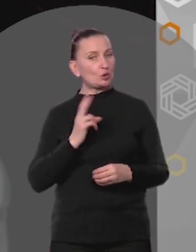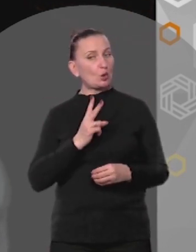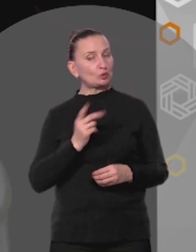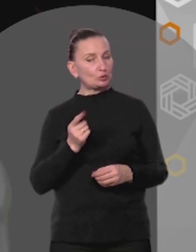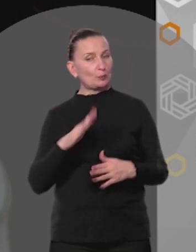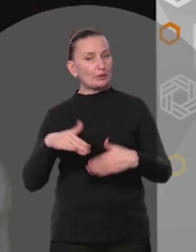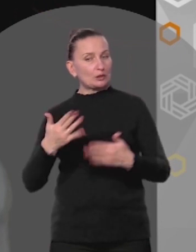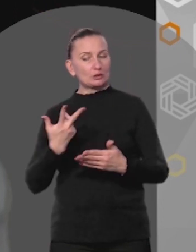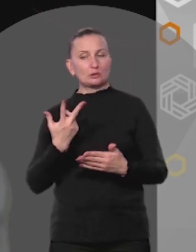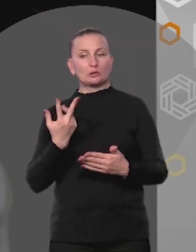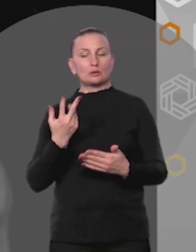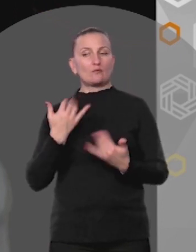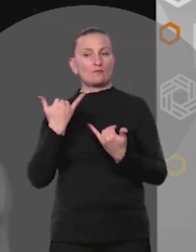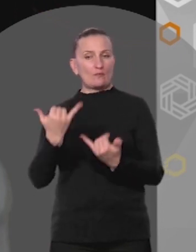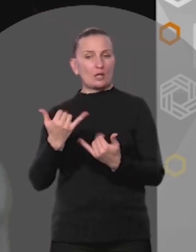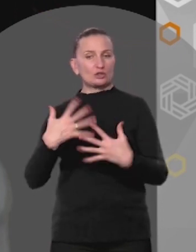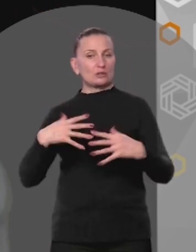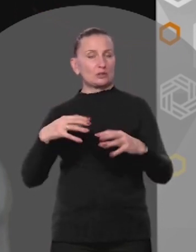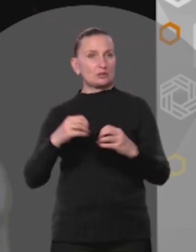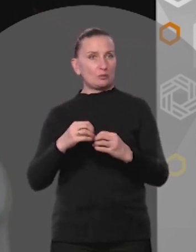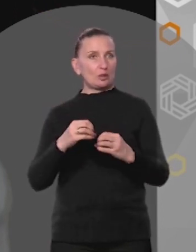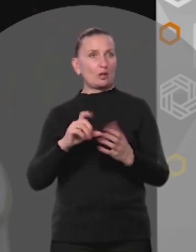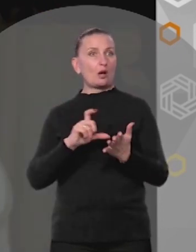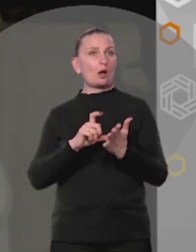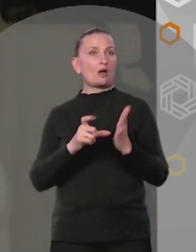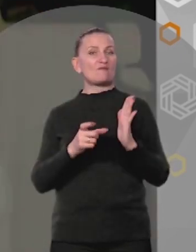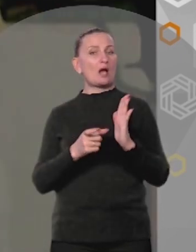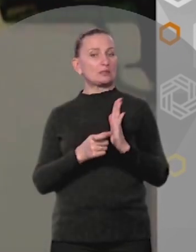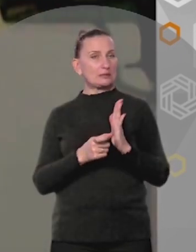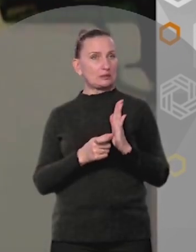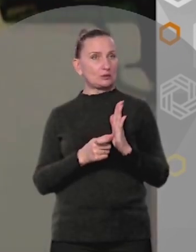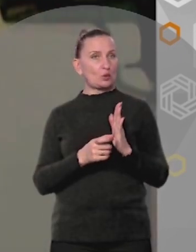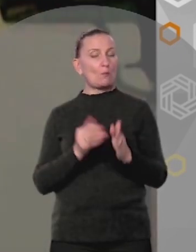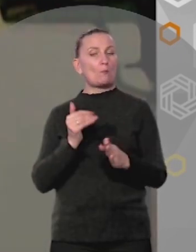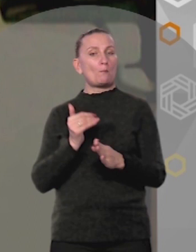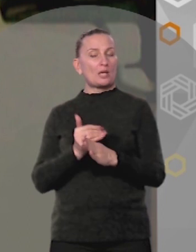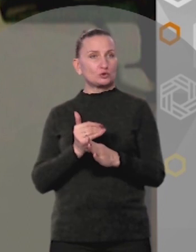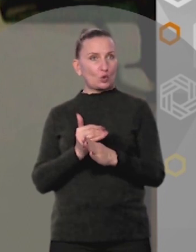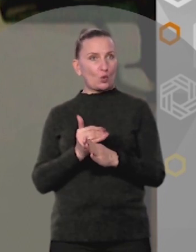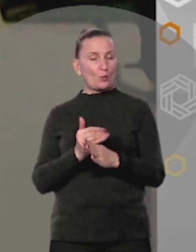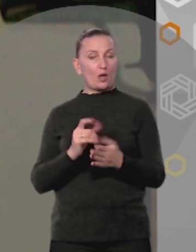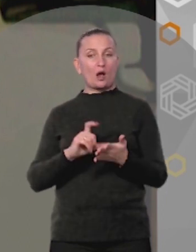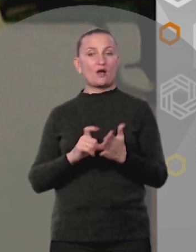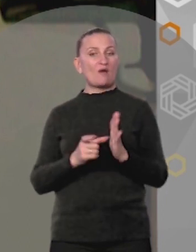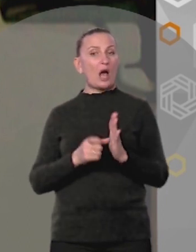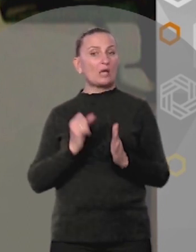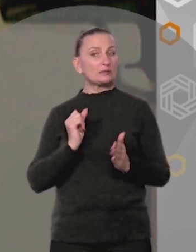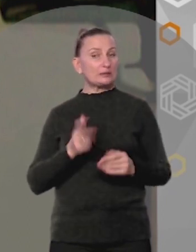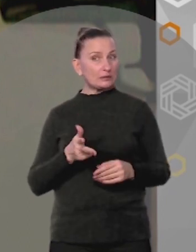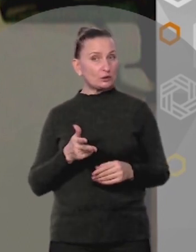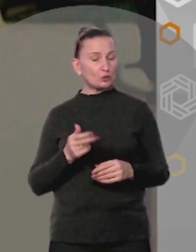-кто Предложил для вашей семьи Расторную квартиру Пособие Квартиру